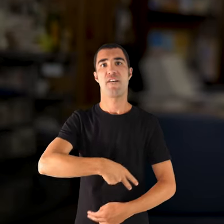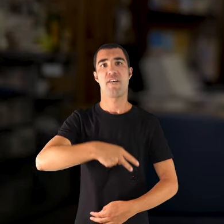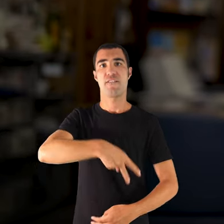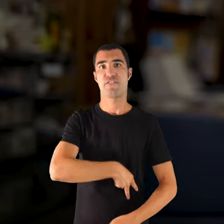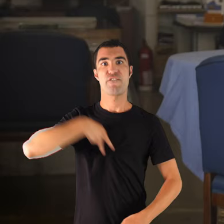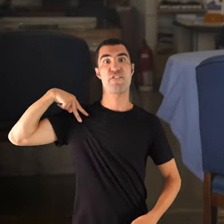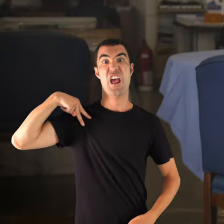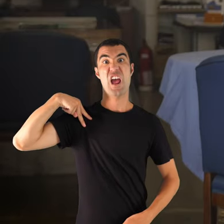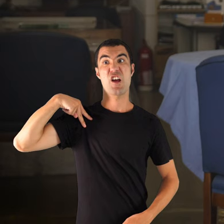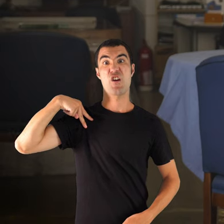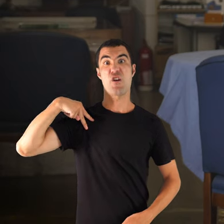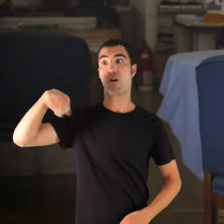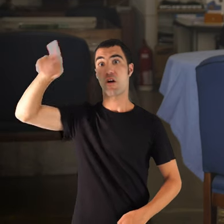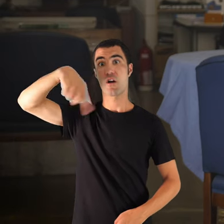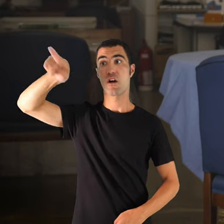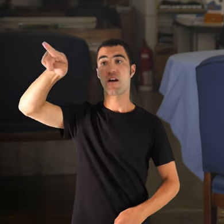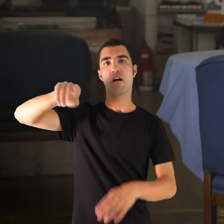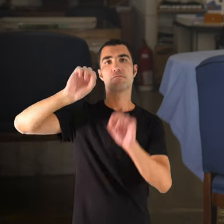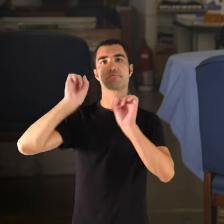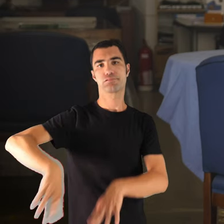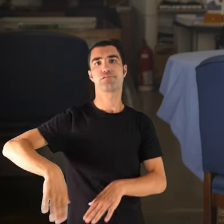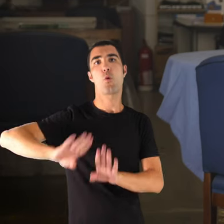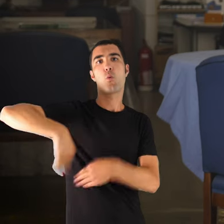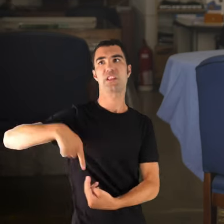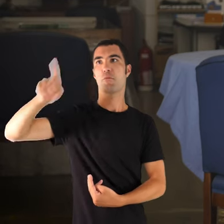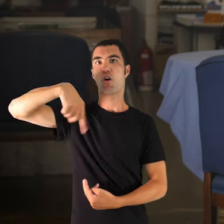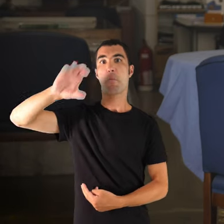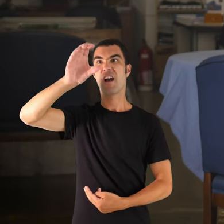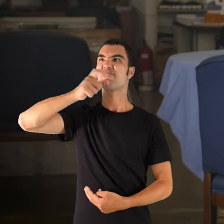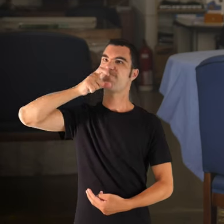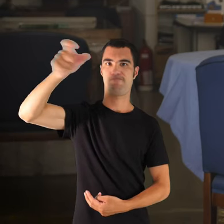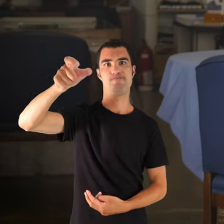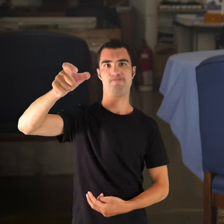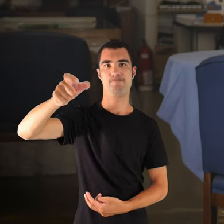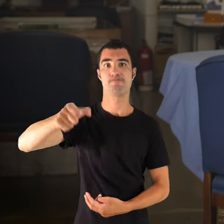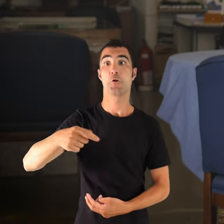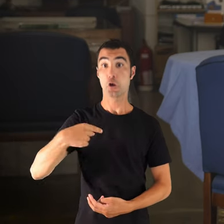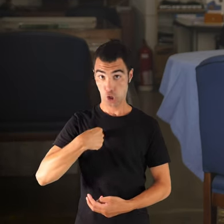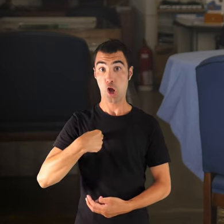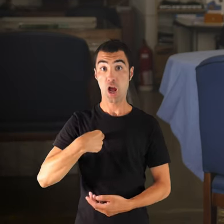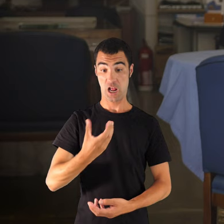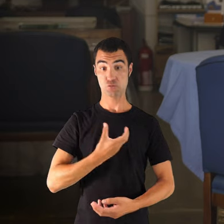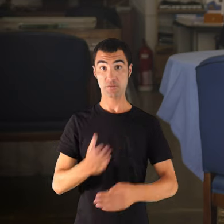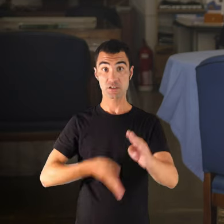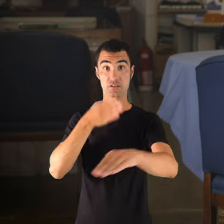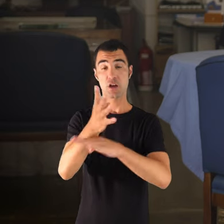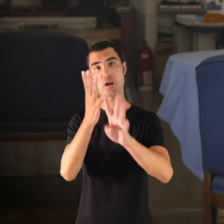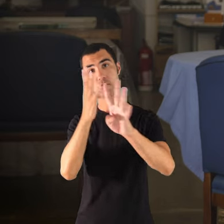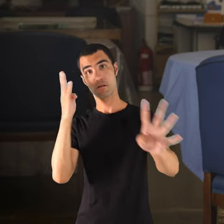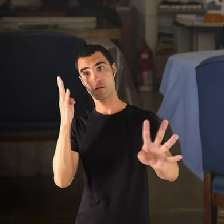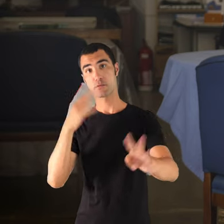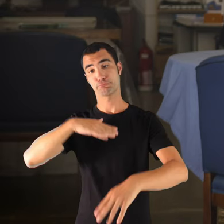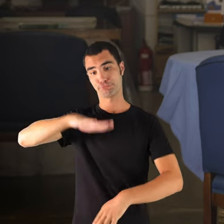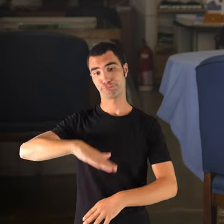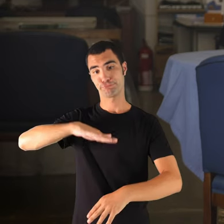del tio Paco. Jo he anat a l'Ajuntament a esperar una coa perquè l'Ajuntament en aquell entonces anava un vales